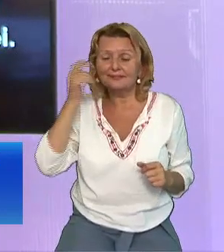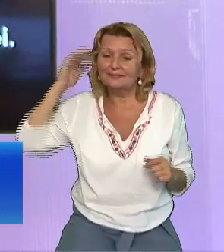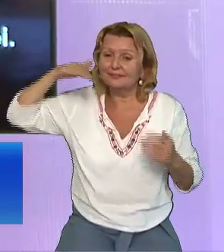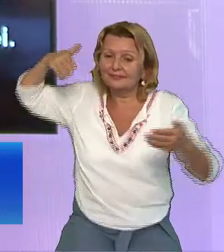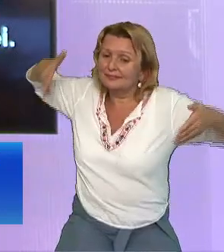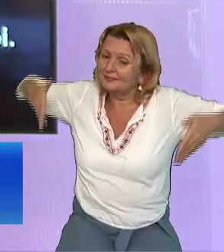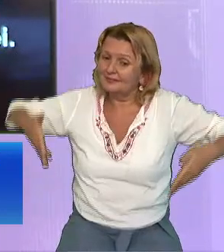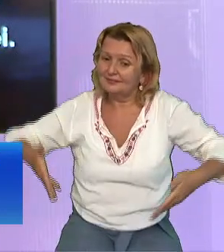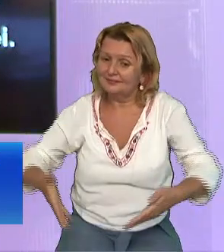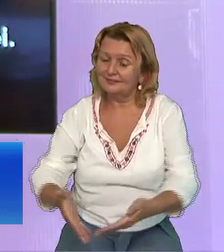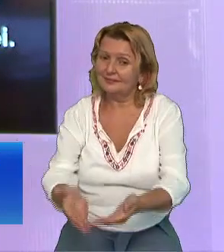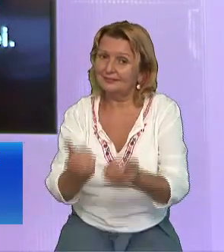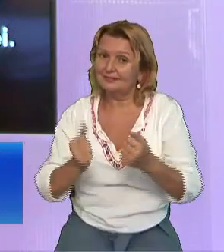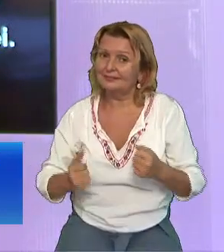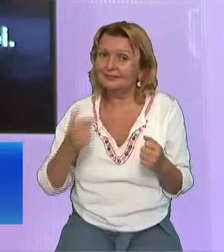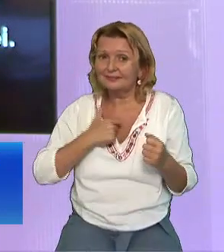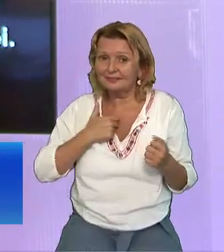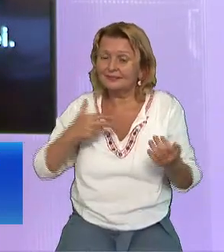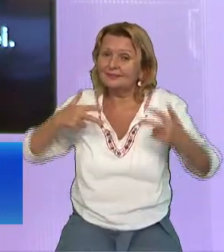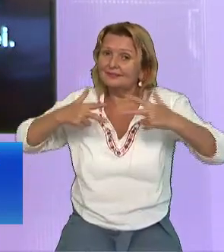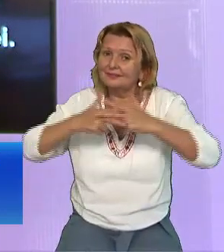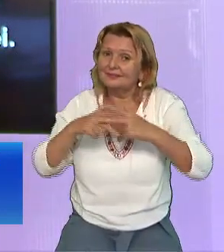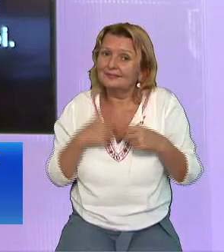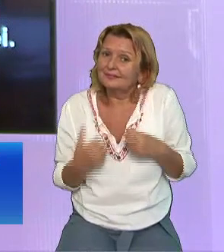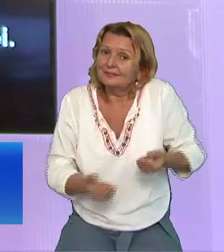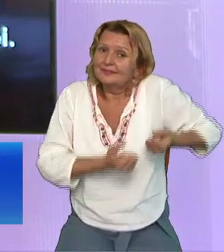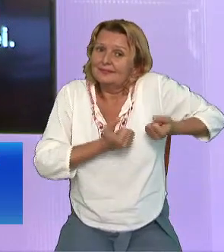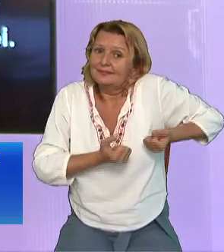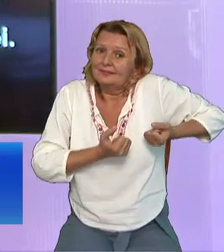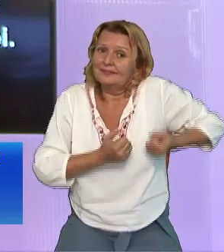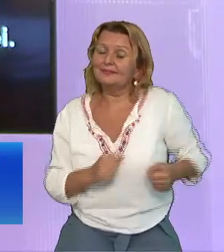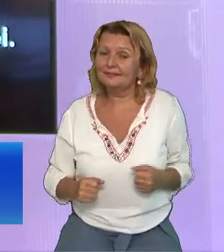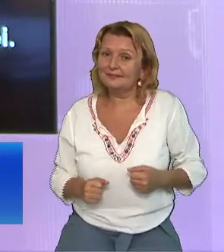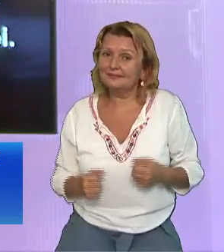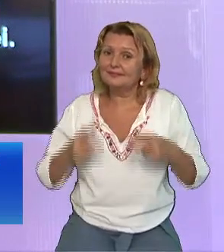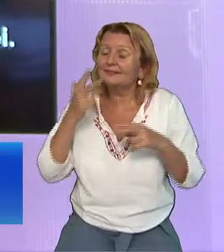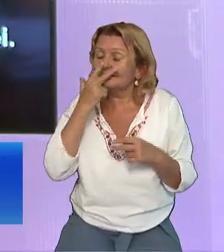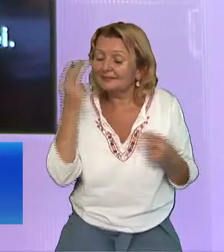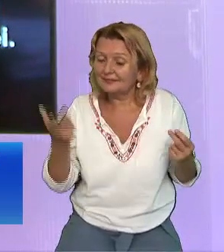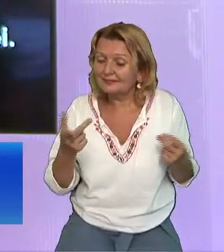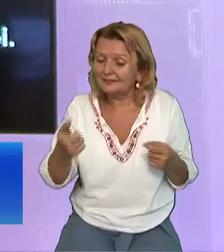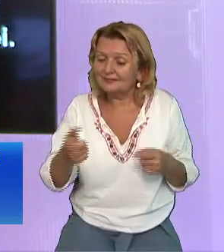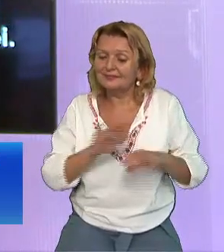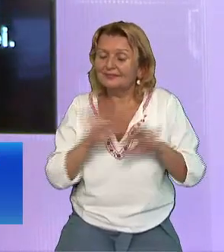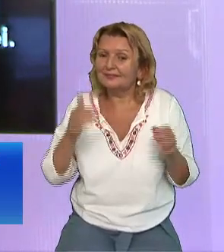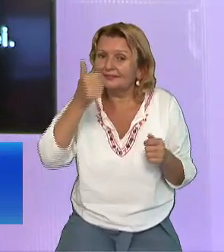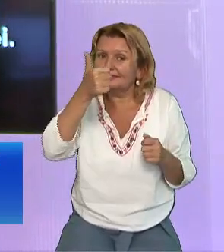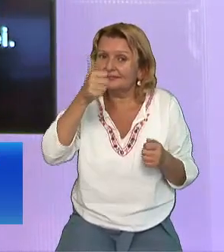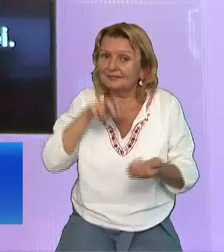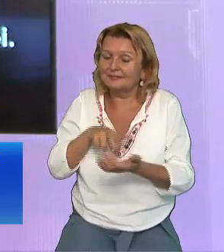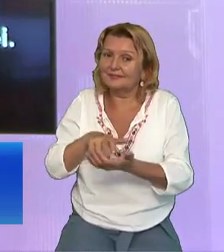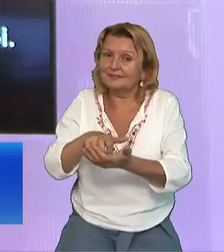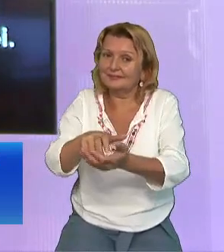avem impresia că totul este pierdut Dar el, Mântuitorul Este lângă noi Iisus se apropie de cei doi triști